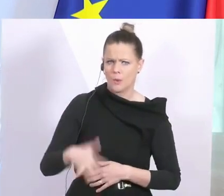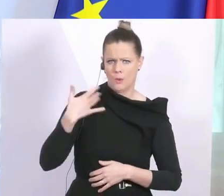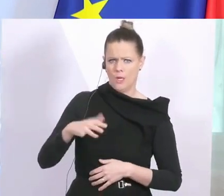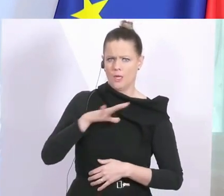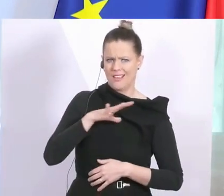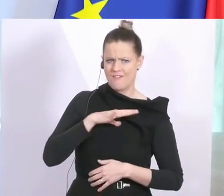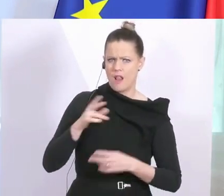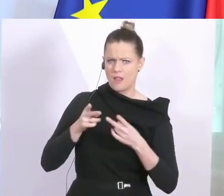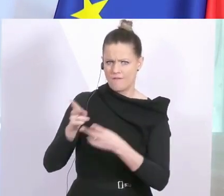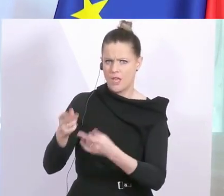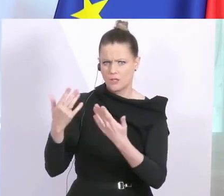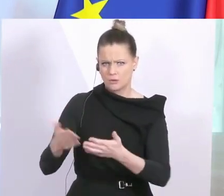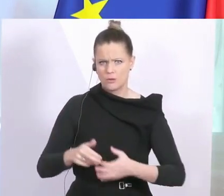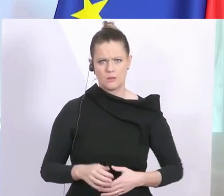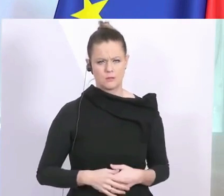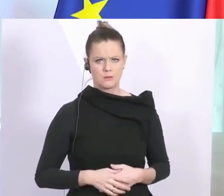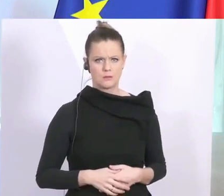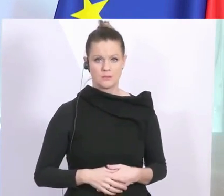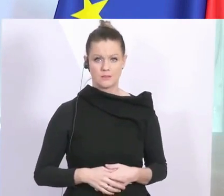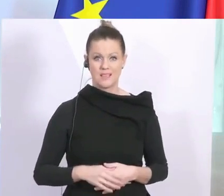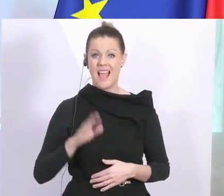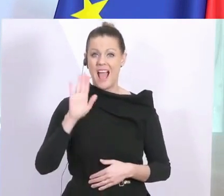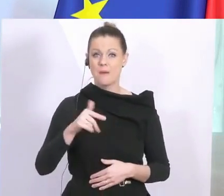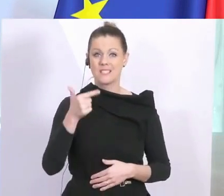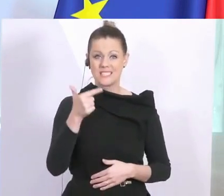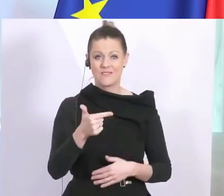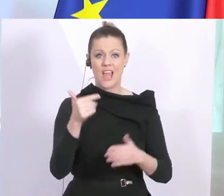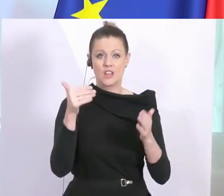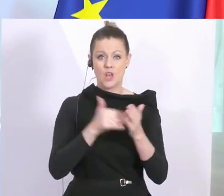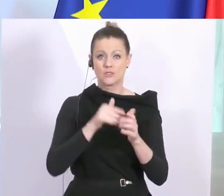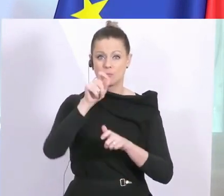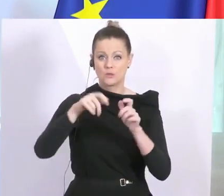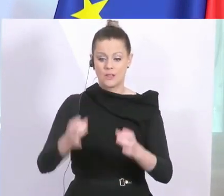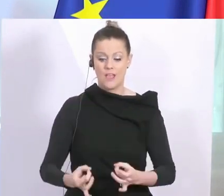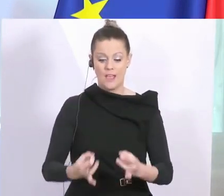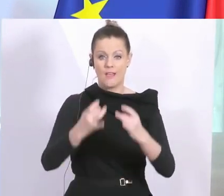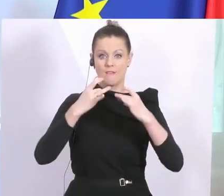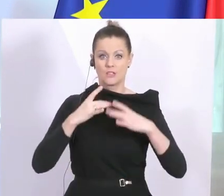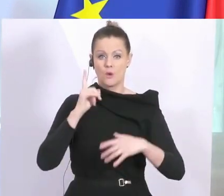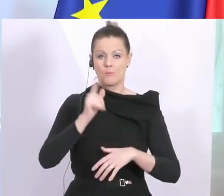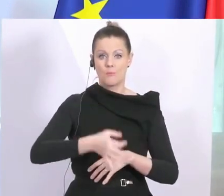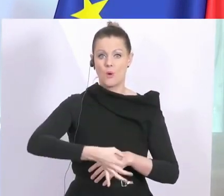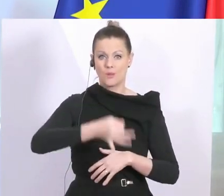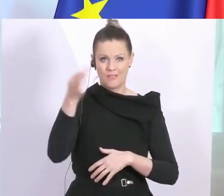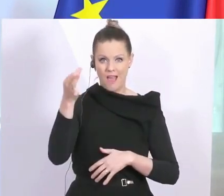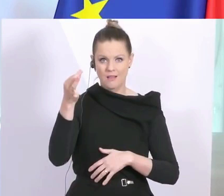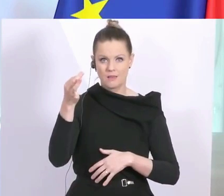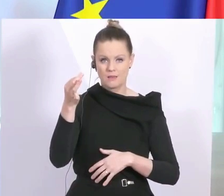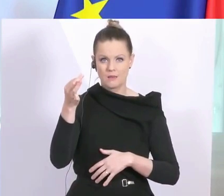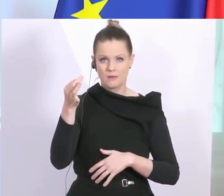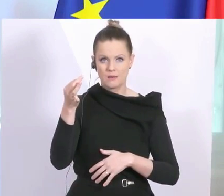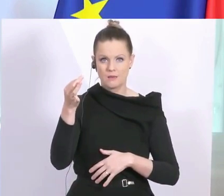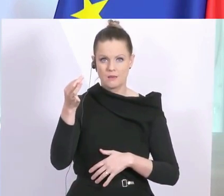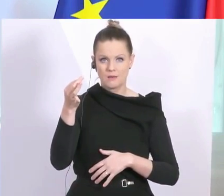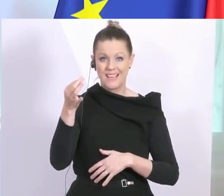beschritten wird. Bereits ab 2.000 Infektionen am Tag haben wir nicht mehr ausreichend